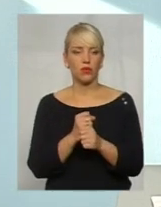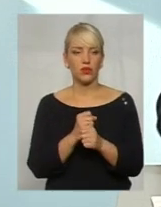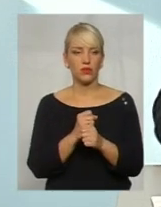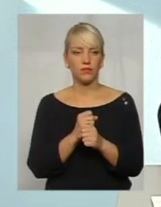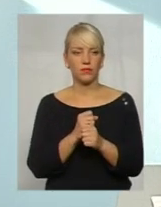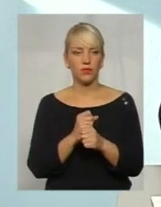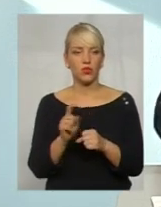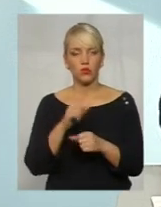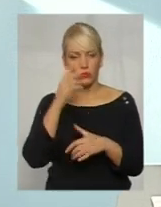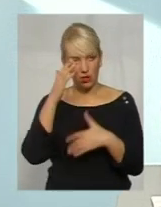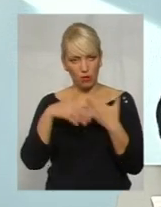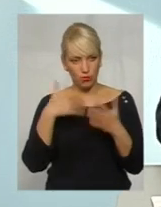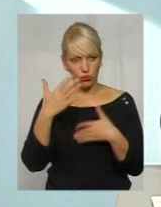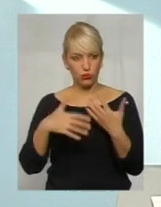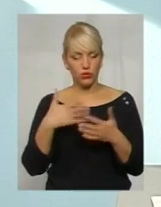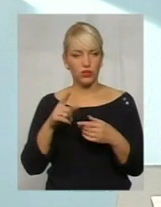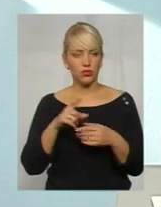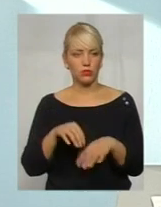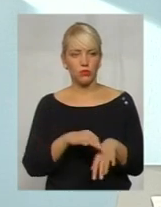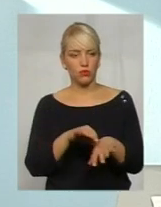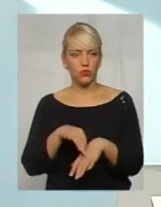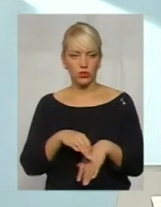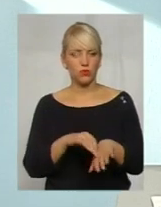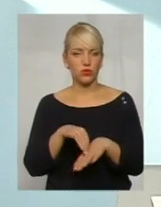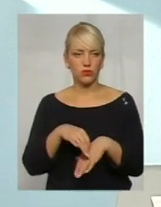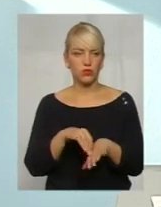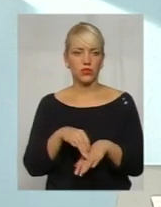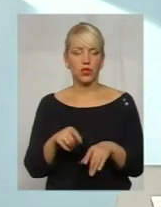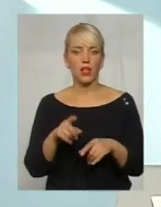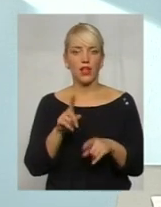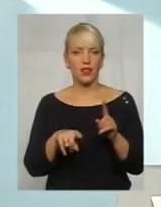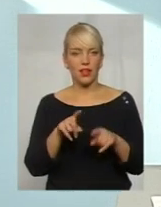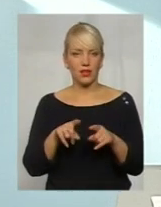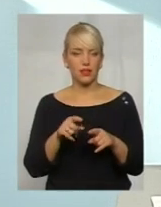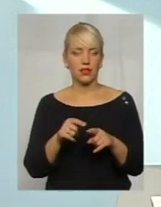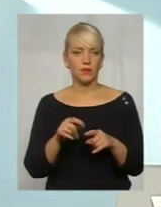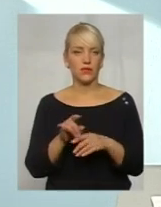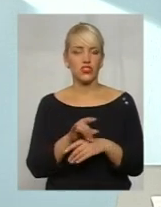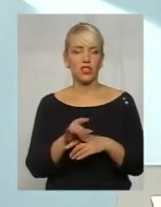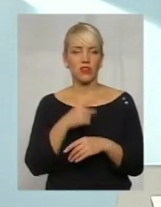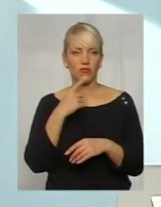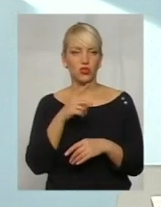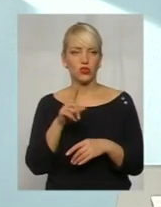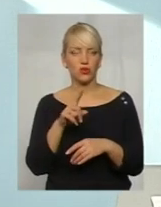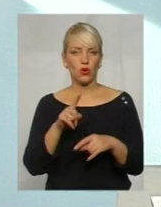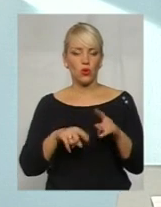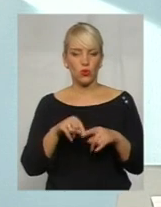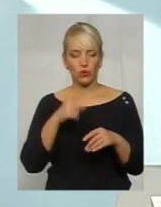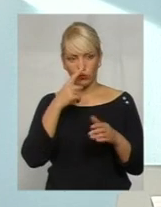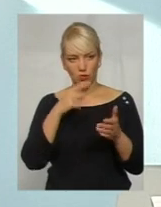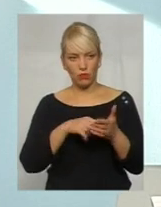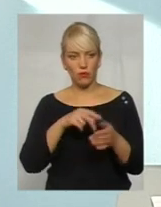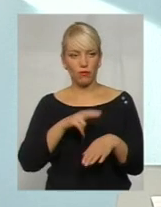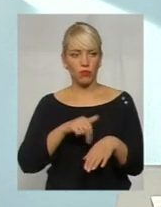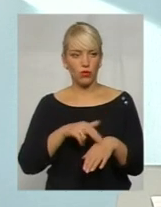заплутати, повозити, повозити його. Деякі шахри доходять до того, що сказали, що родич потрапив в поліцію,